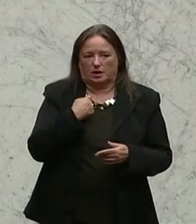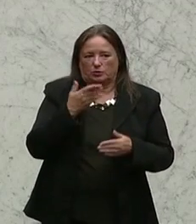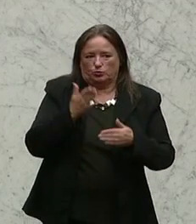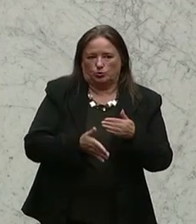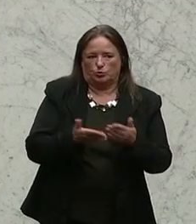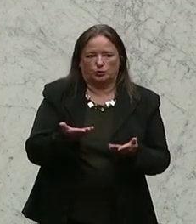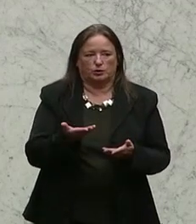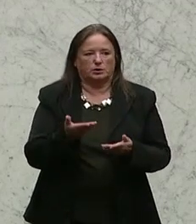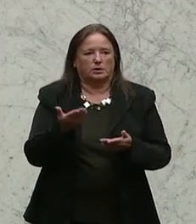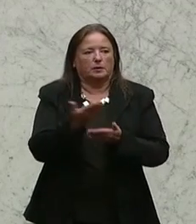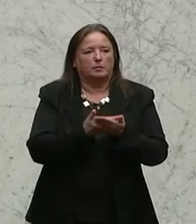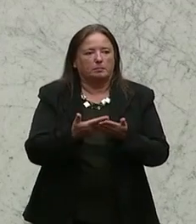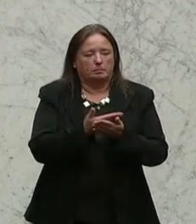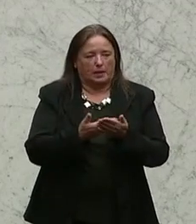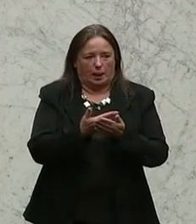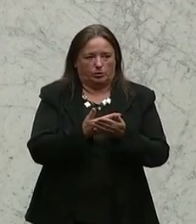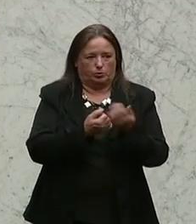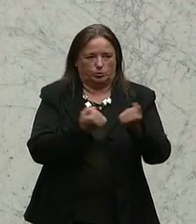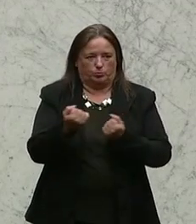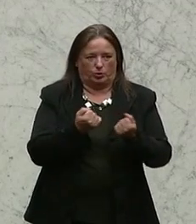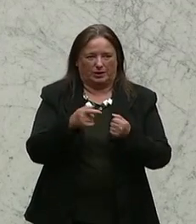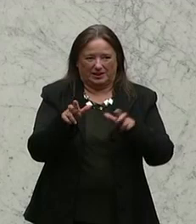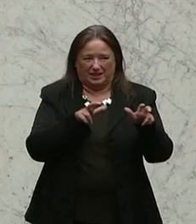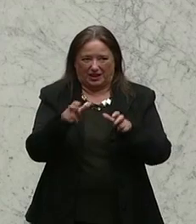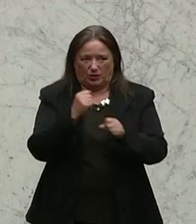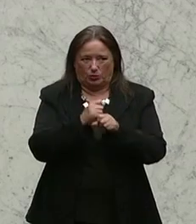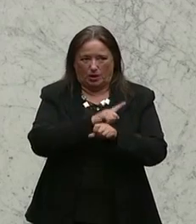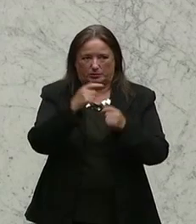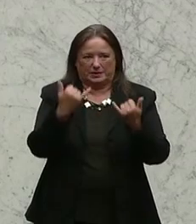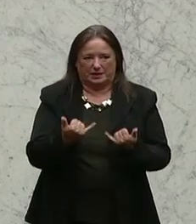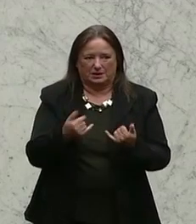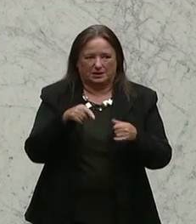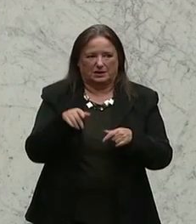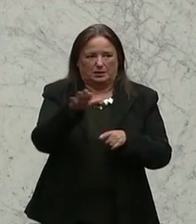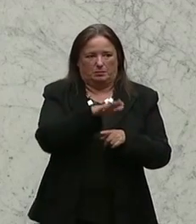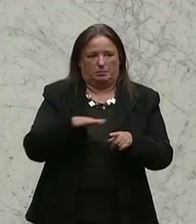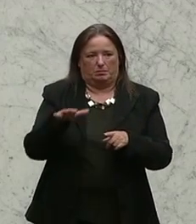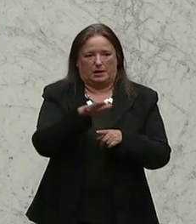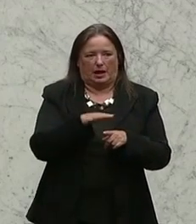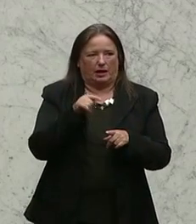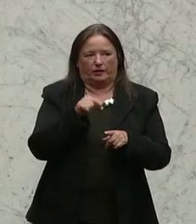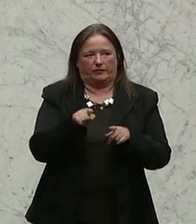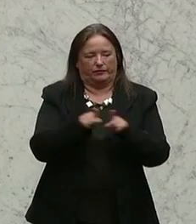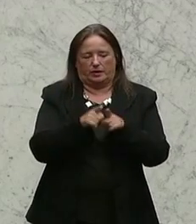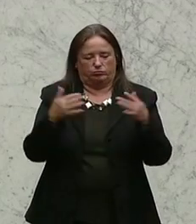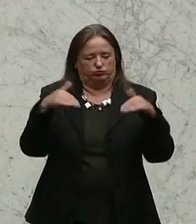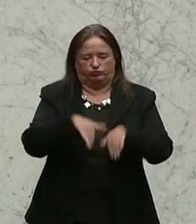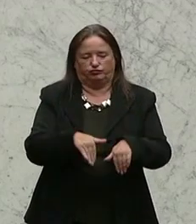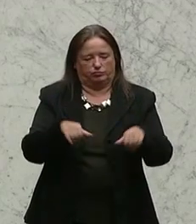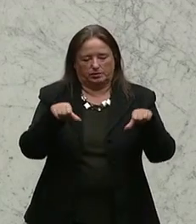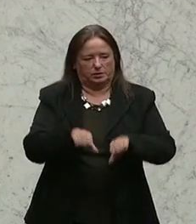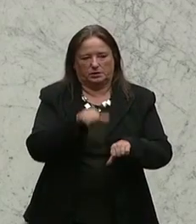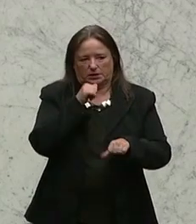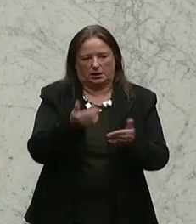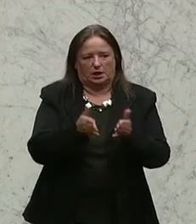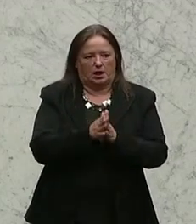die Bildungspolitik, die diese Regierung betreibt, ein weiterer Bereich ist, der als gescheitert zu betrachten ist. Und ein